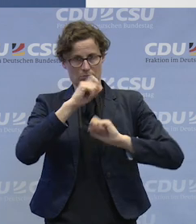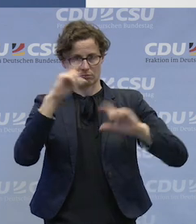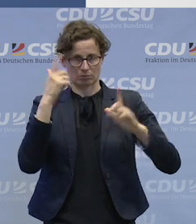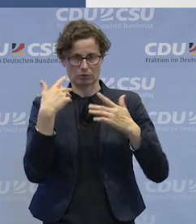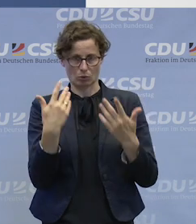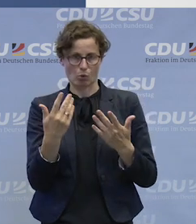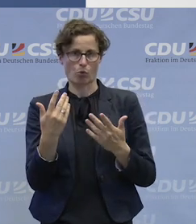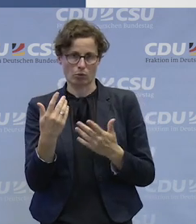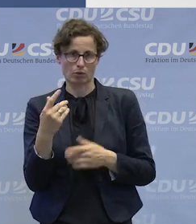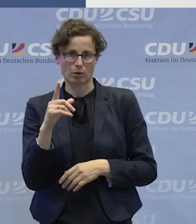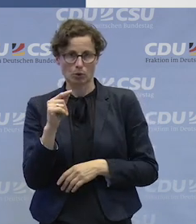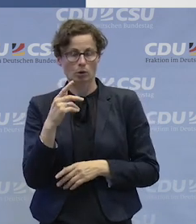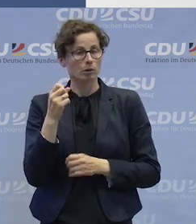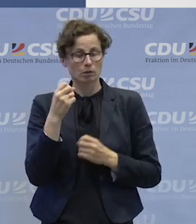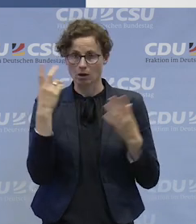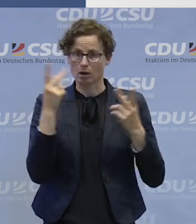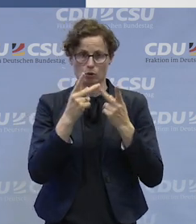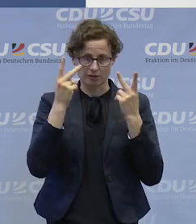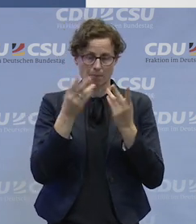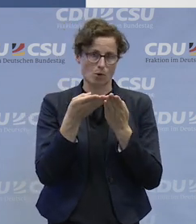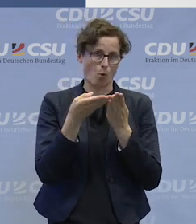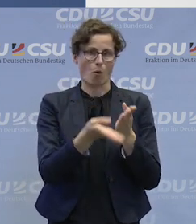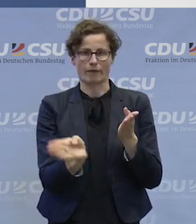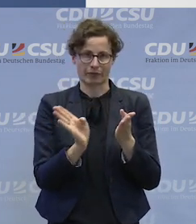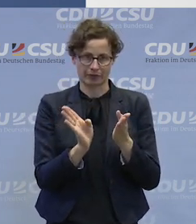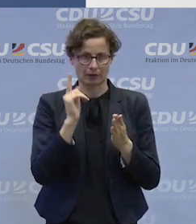ganz besonders offen angelegt worden ist. jeden Fall.